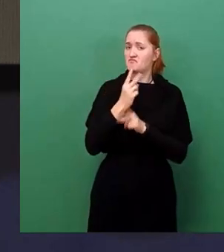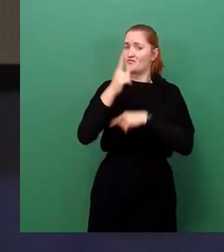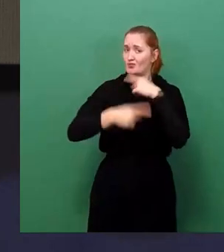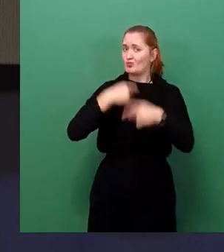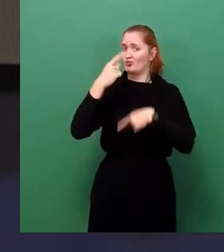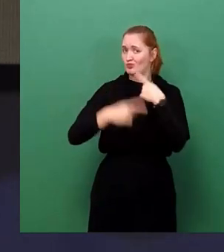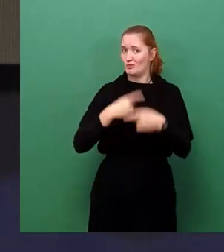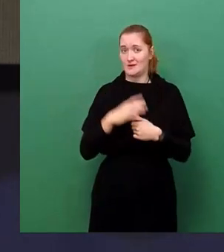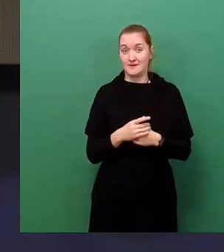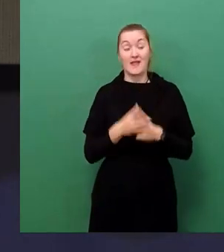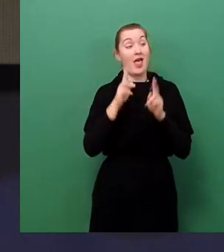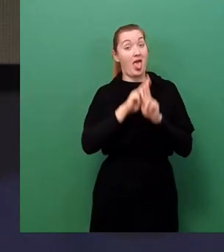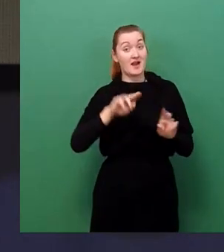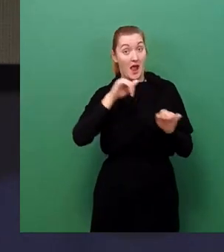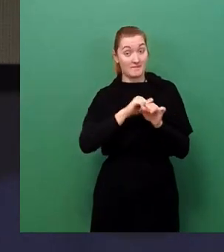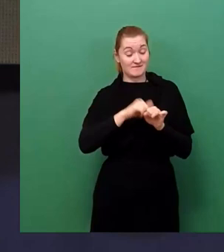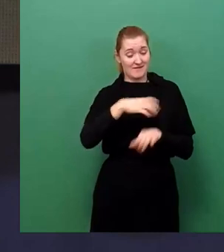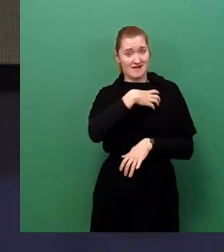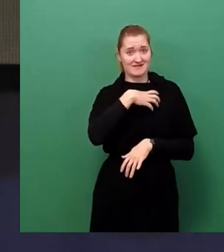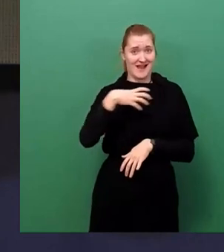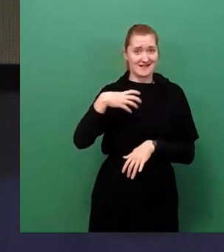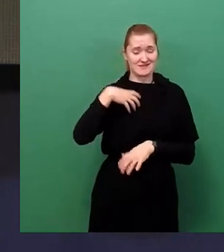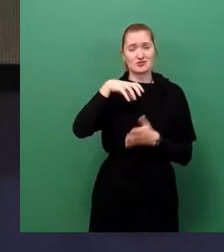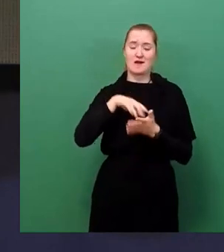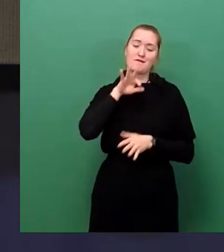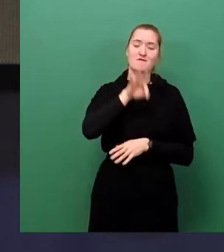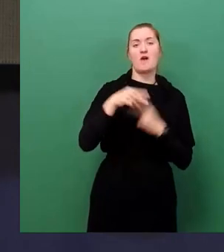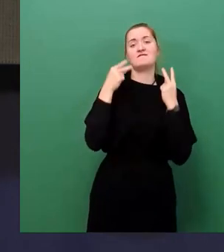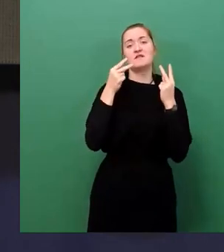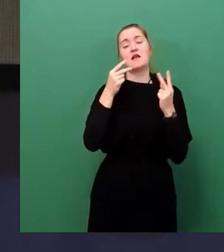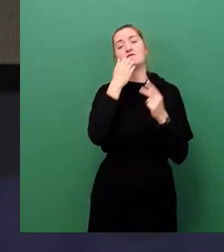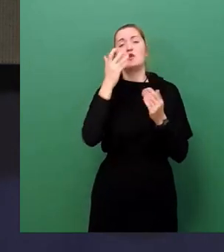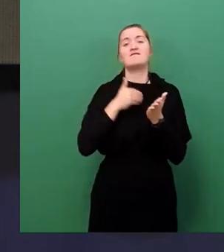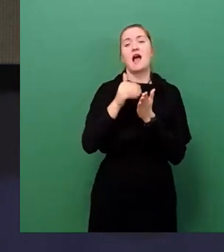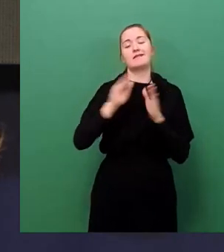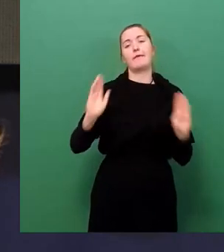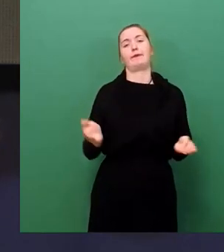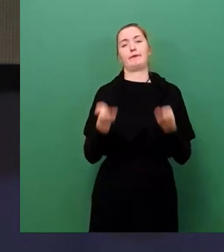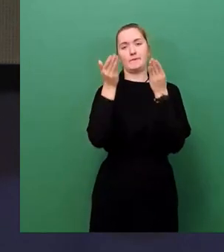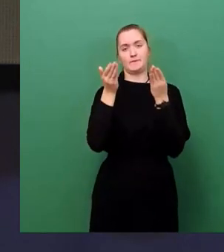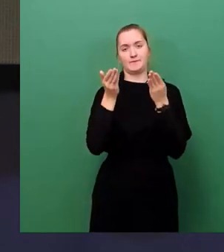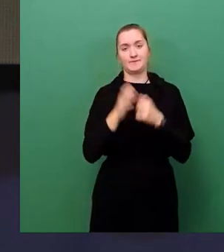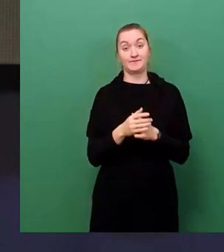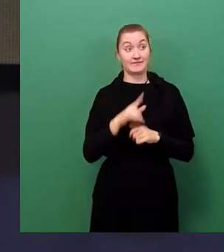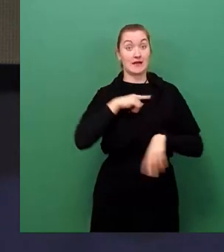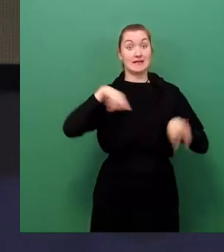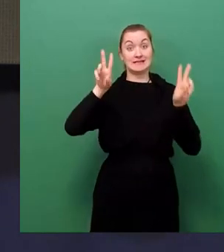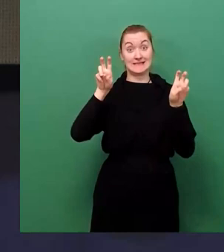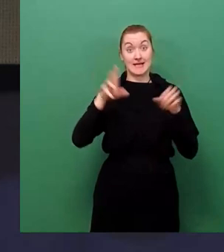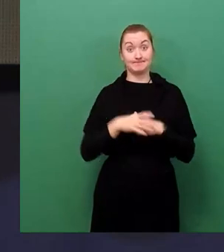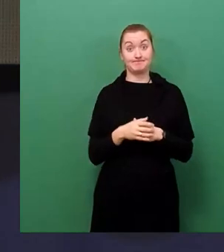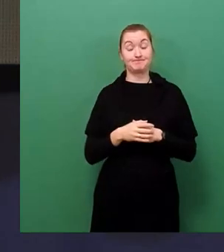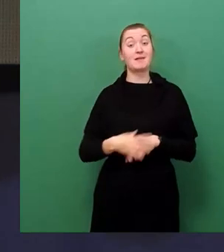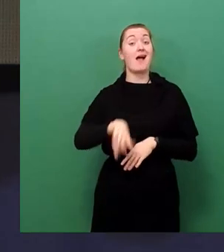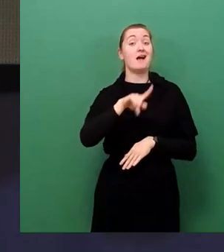ist der Stadt Dresden wichtig und es soll weiter gefördert werden. Ich zitiere, Eigeninitiative,